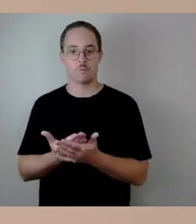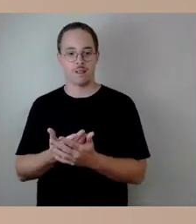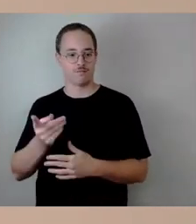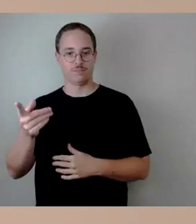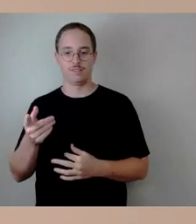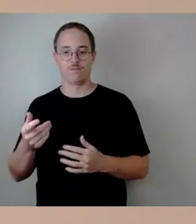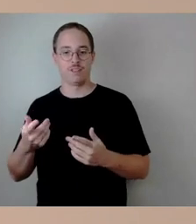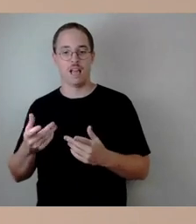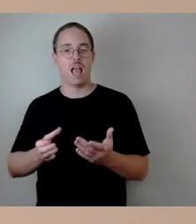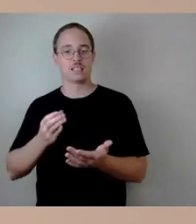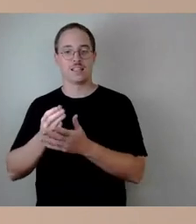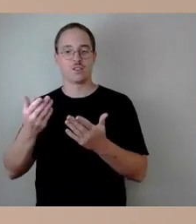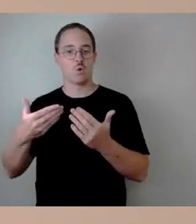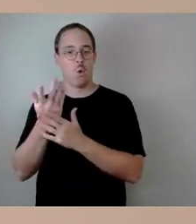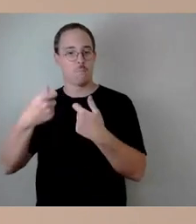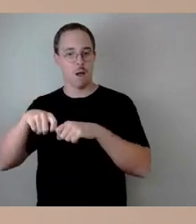vorzunehmen.